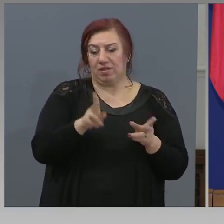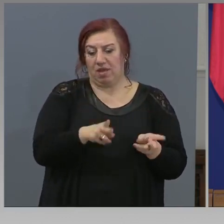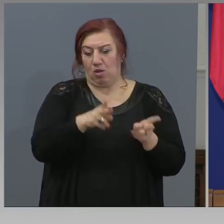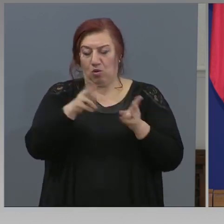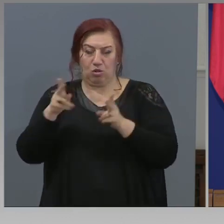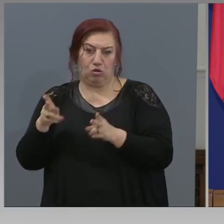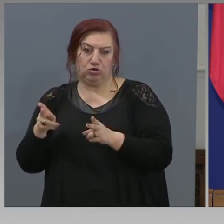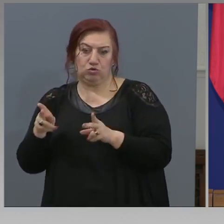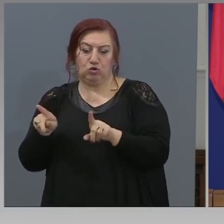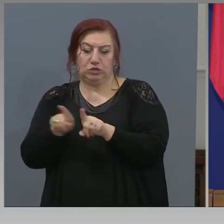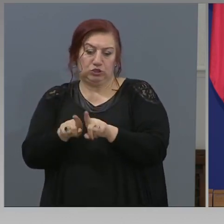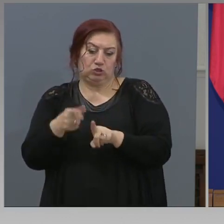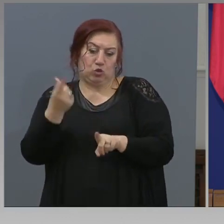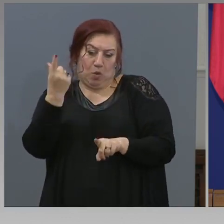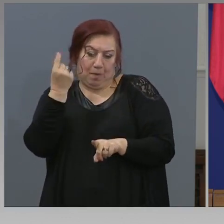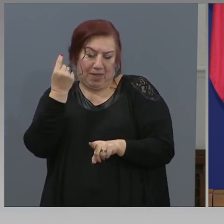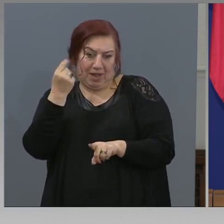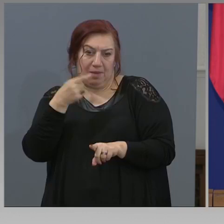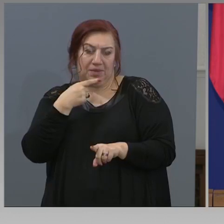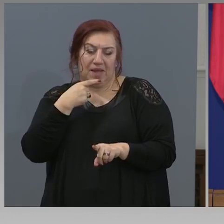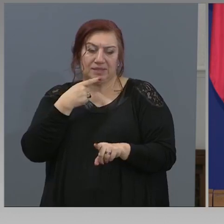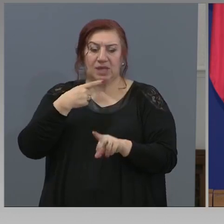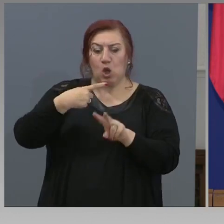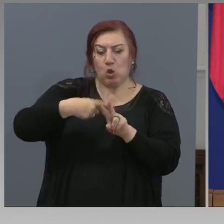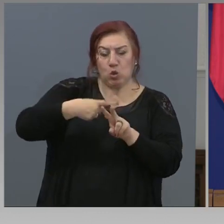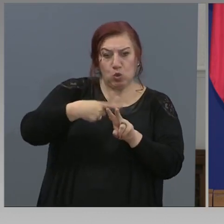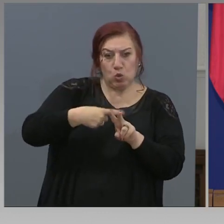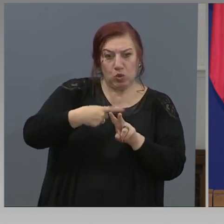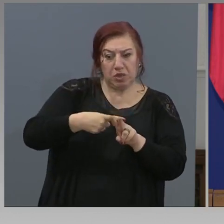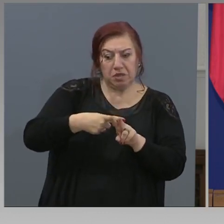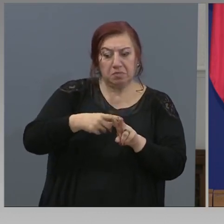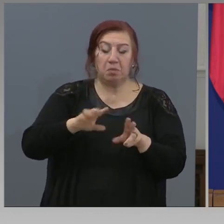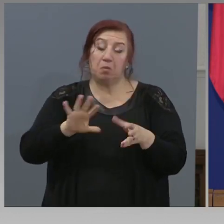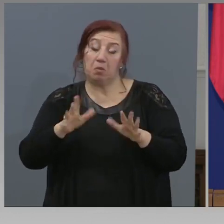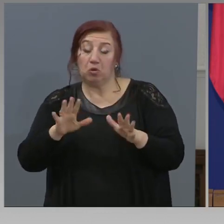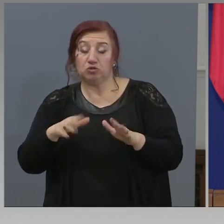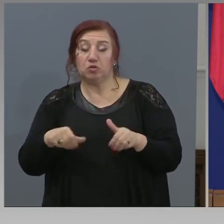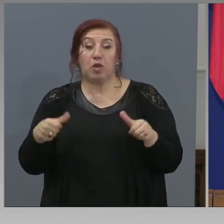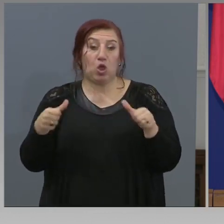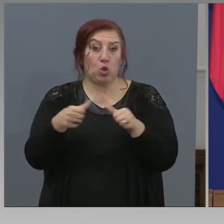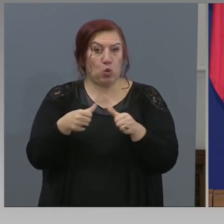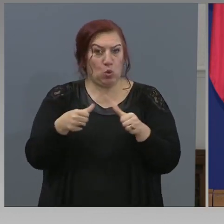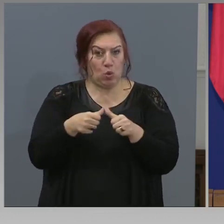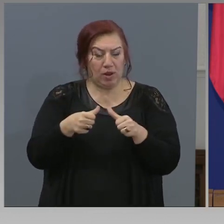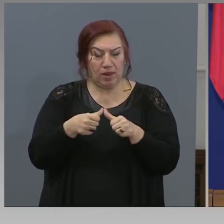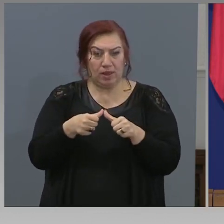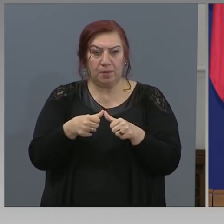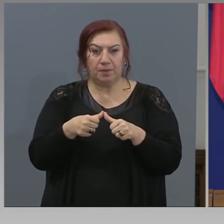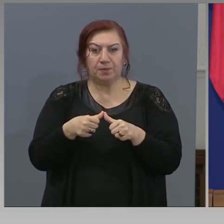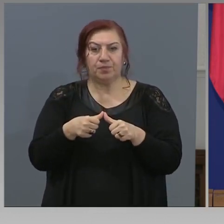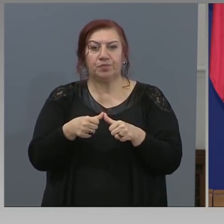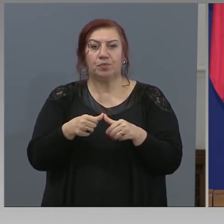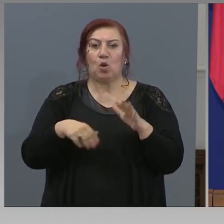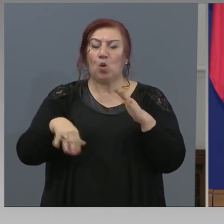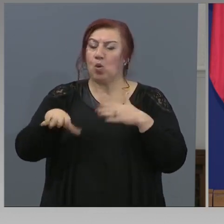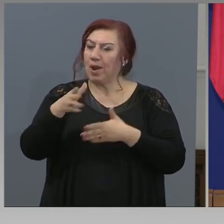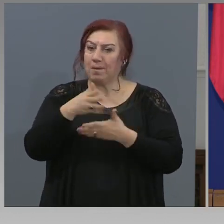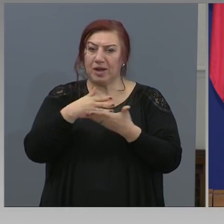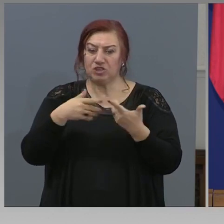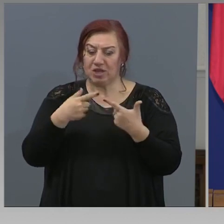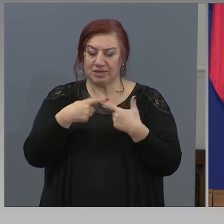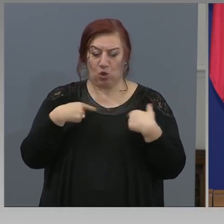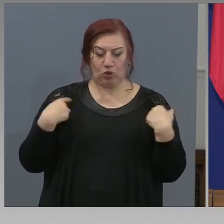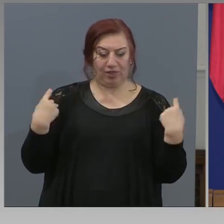И предишния, това, което казах, юни, може би и юли, ще, голяма част от нас,